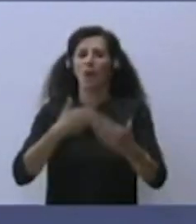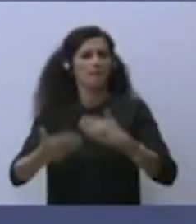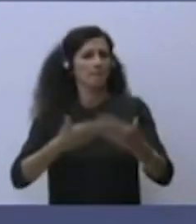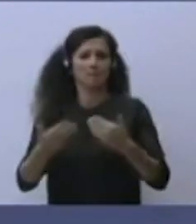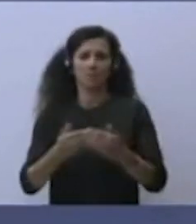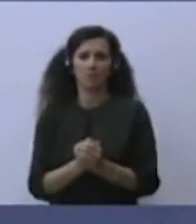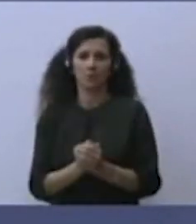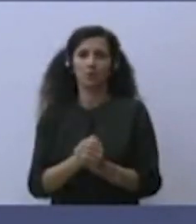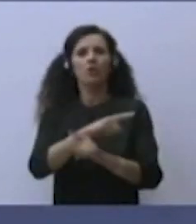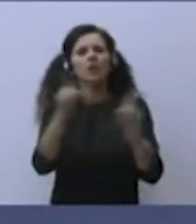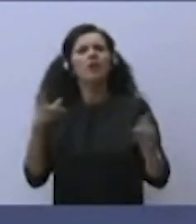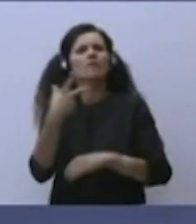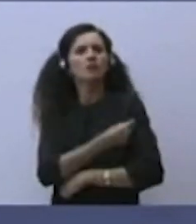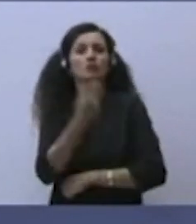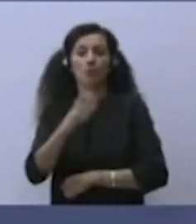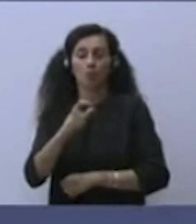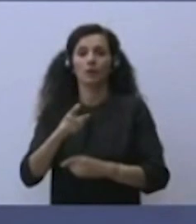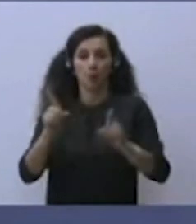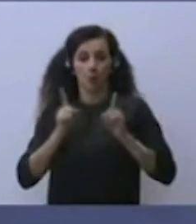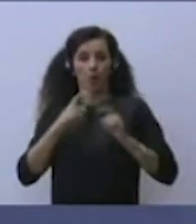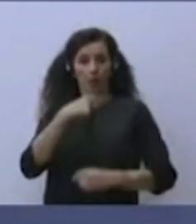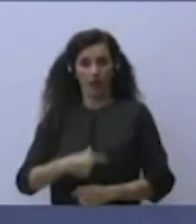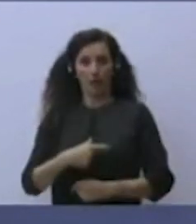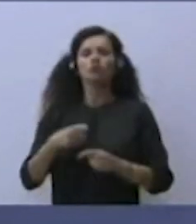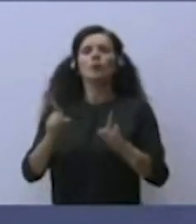Devono proteggere se stessi, le proprie famiglie.